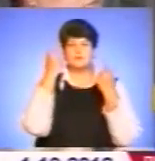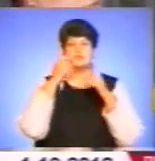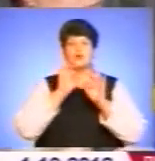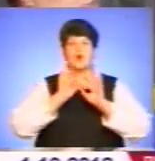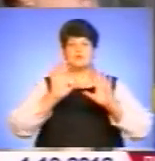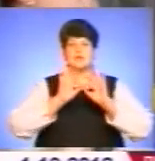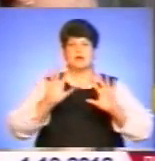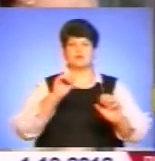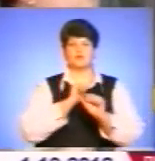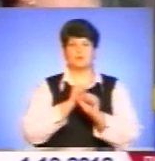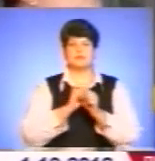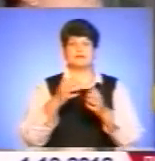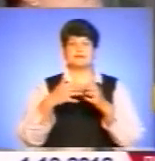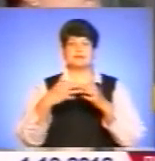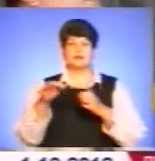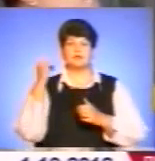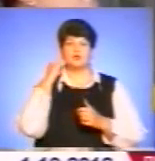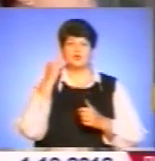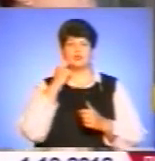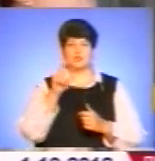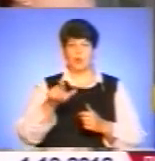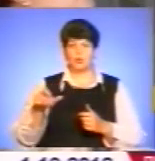'ясненою роботою серед не чуючих людей.